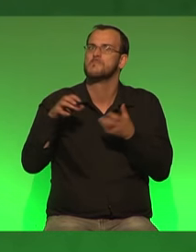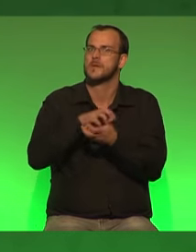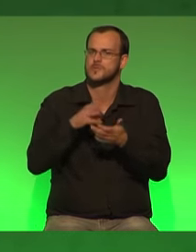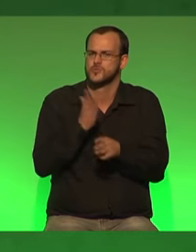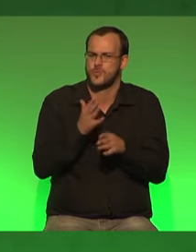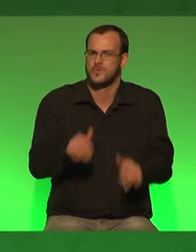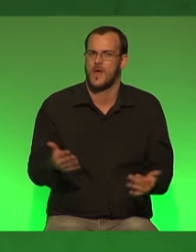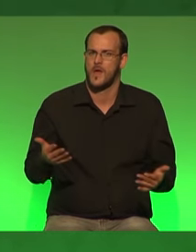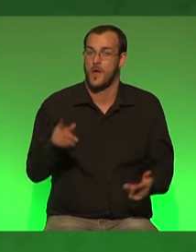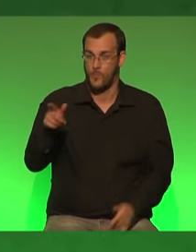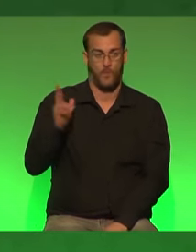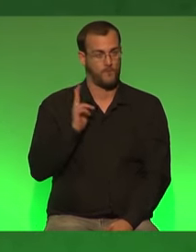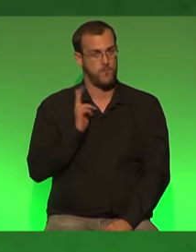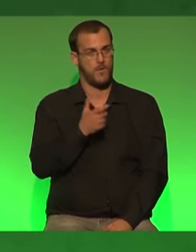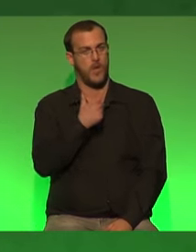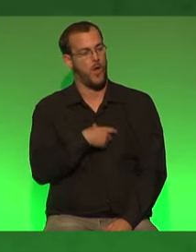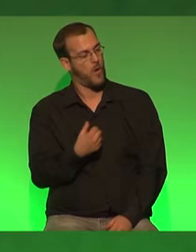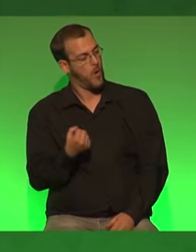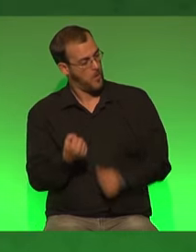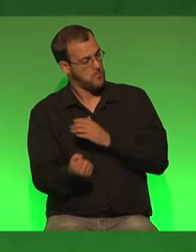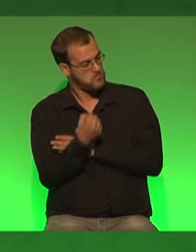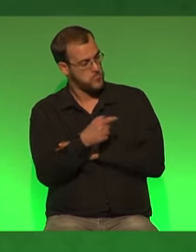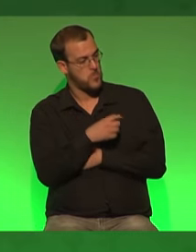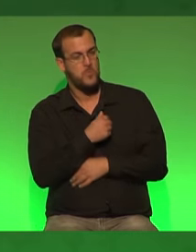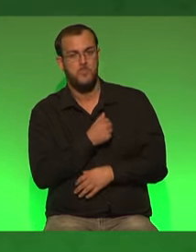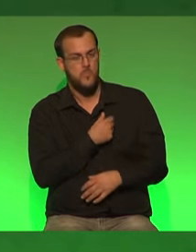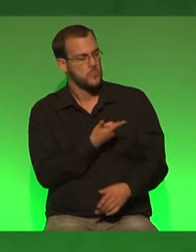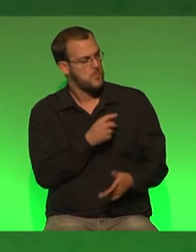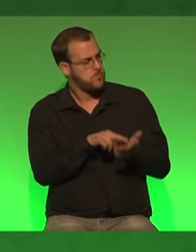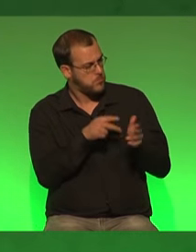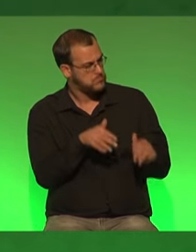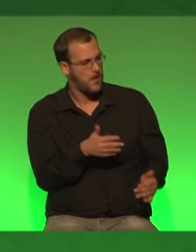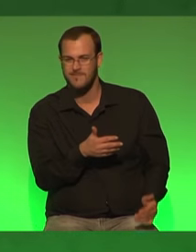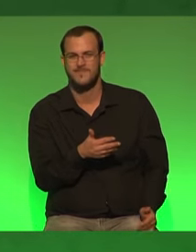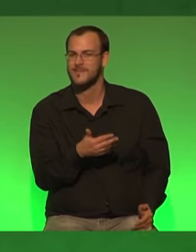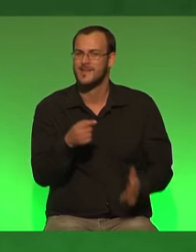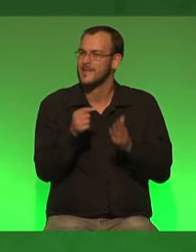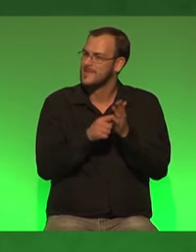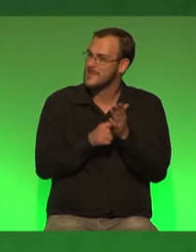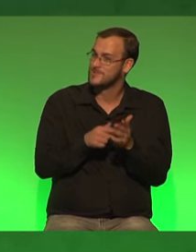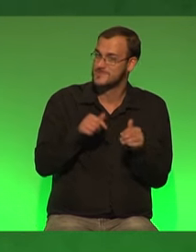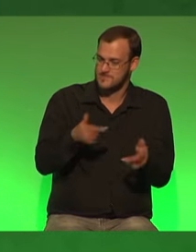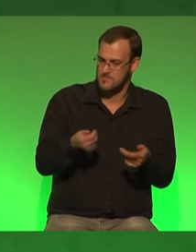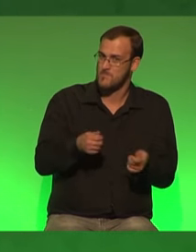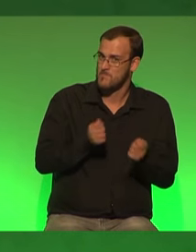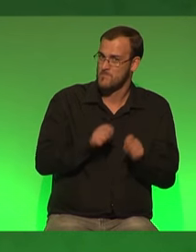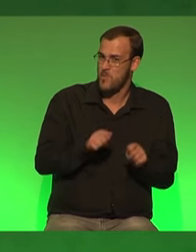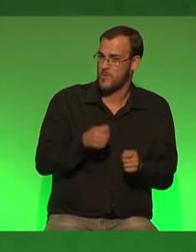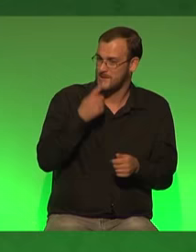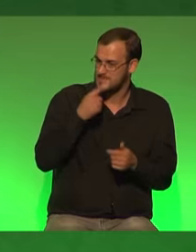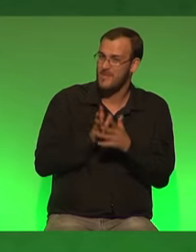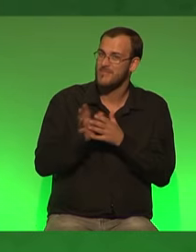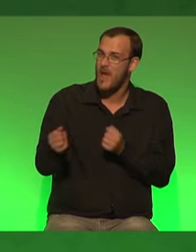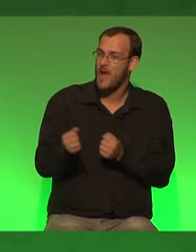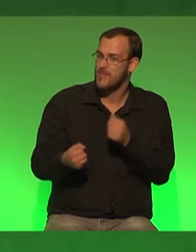und die wartet nicht darauf ob es mutige politik gibt oder nicht die digitalisierung gibt uns die möglichkeit zu sagen lass uns nachhaltigkeit noch mal